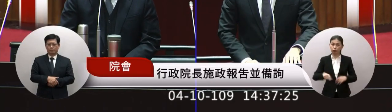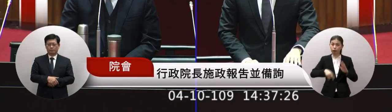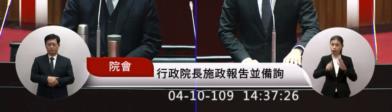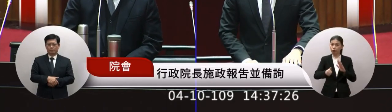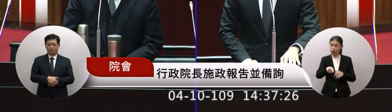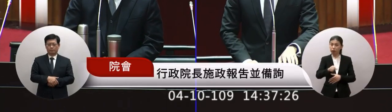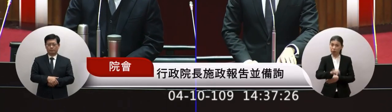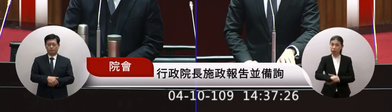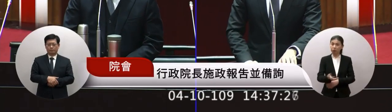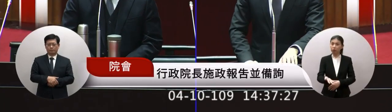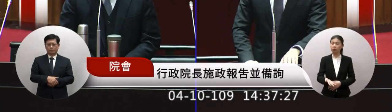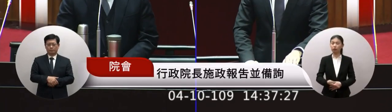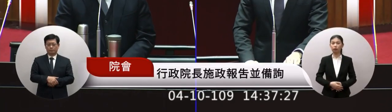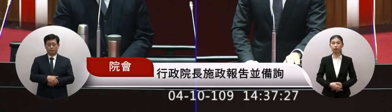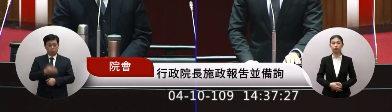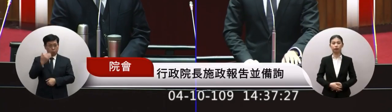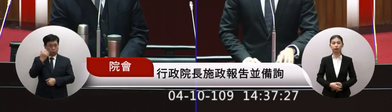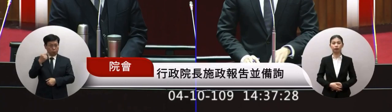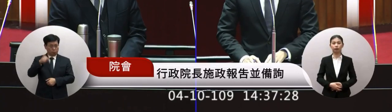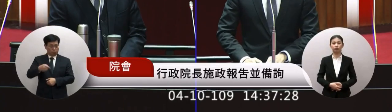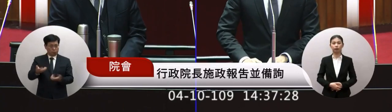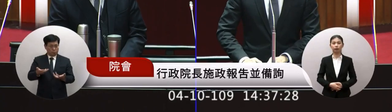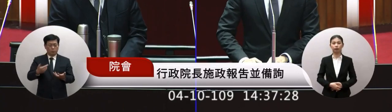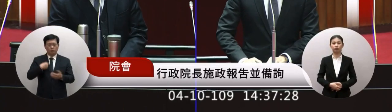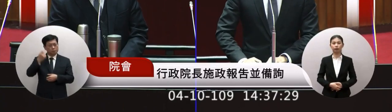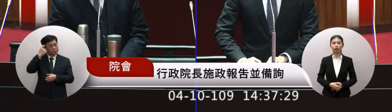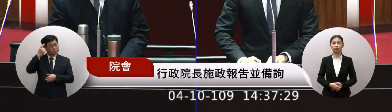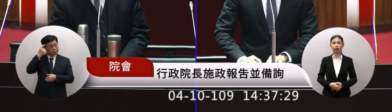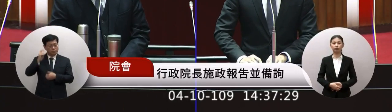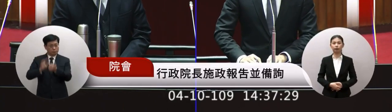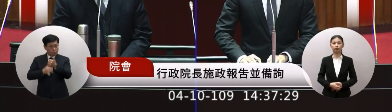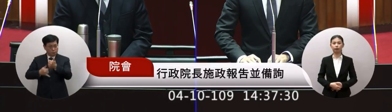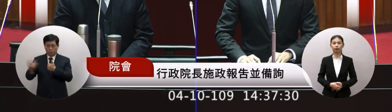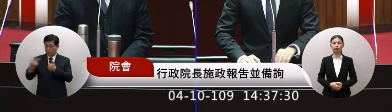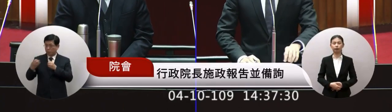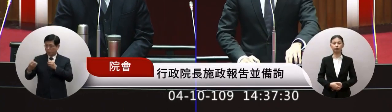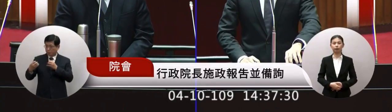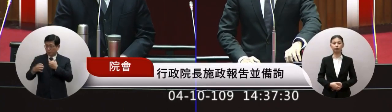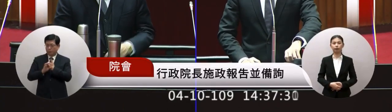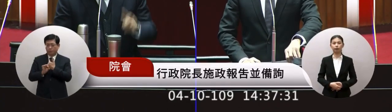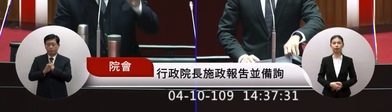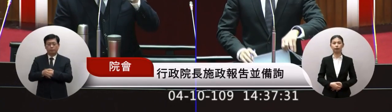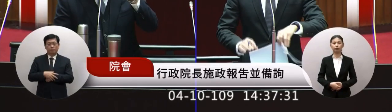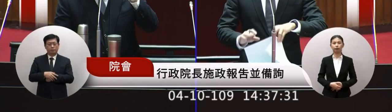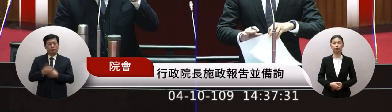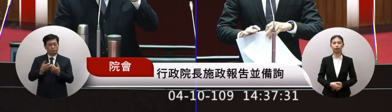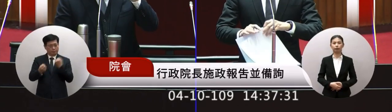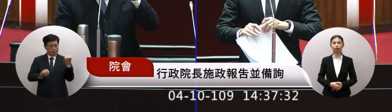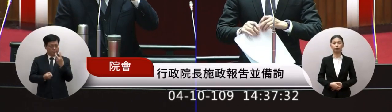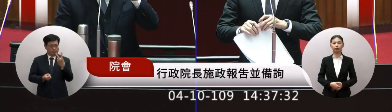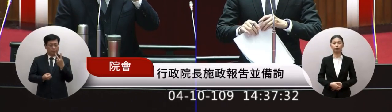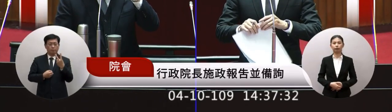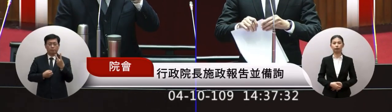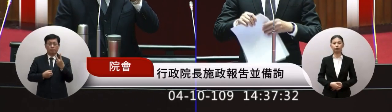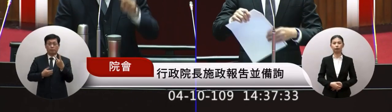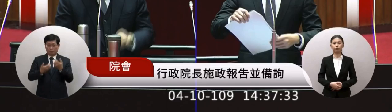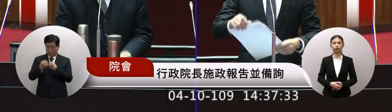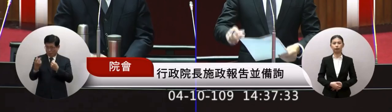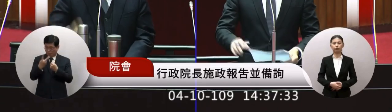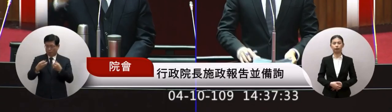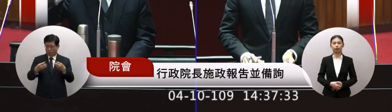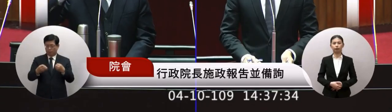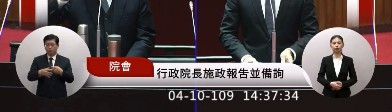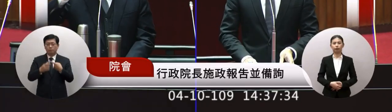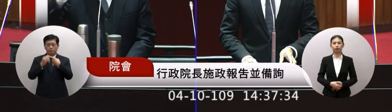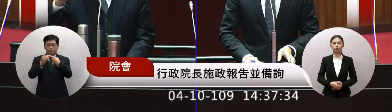給我這個答案那這我是想說跟委員參考一下這分兩邊說兩部分